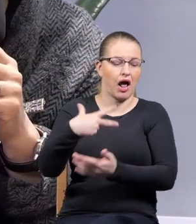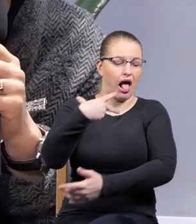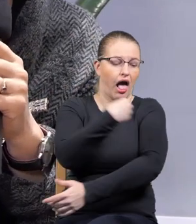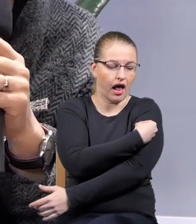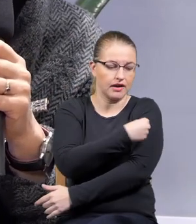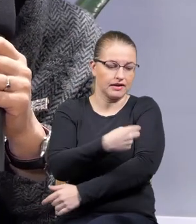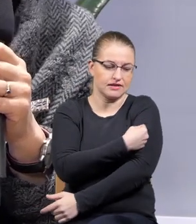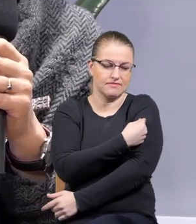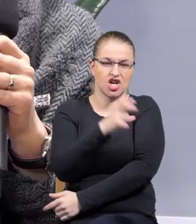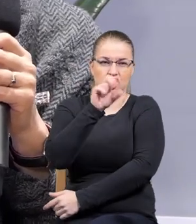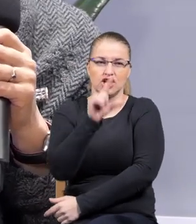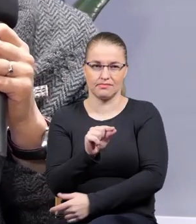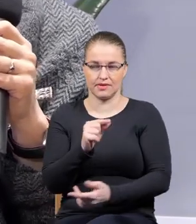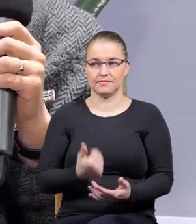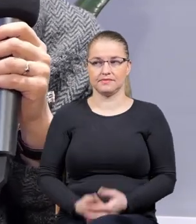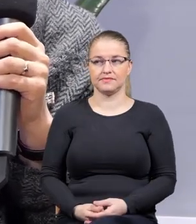szczepionkami, prawda?